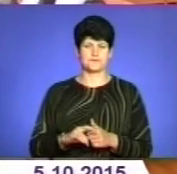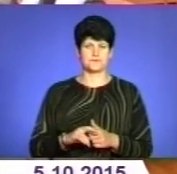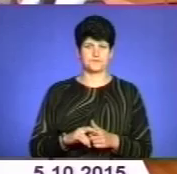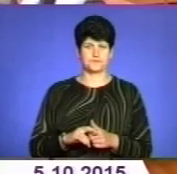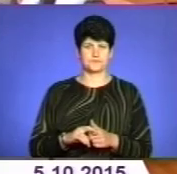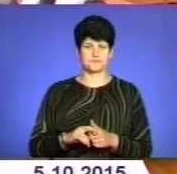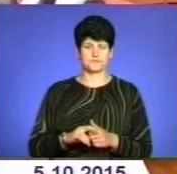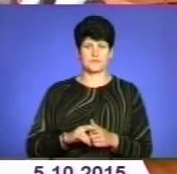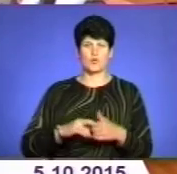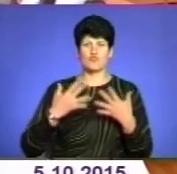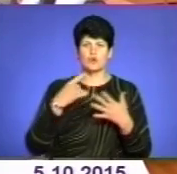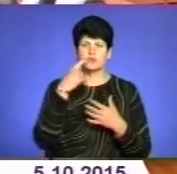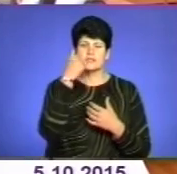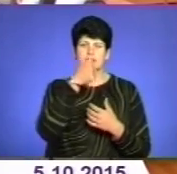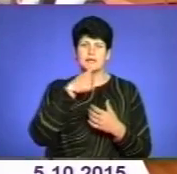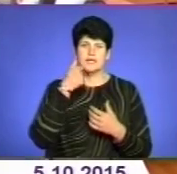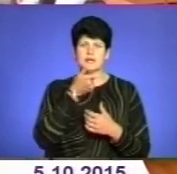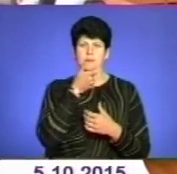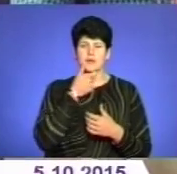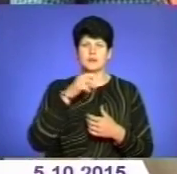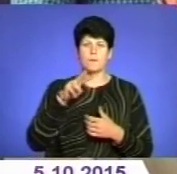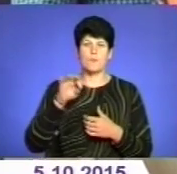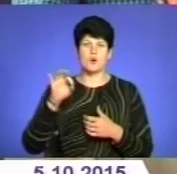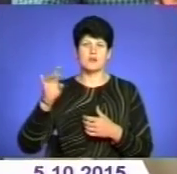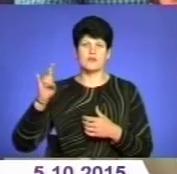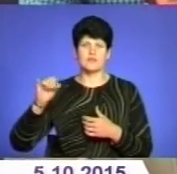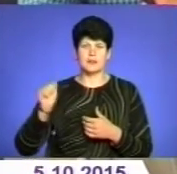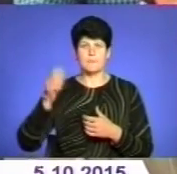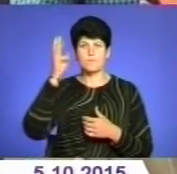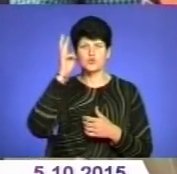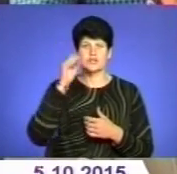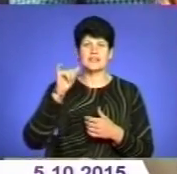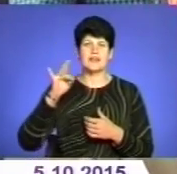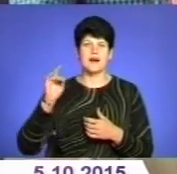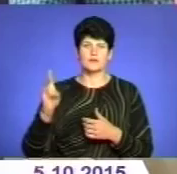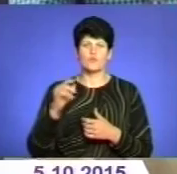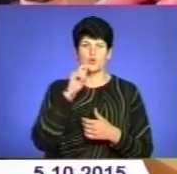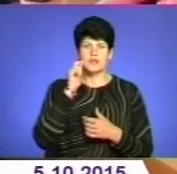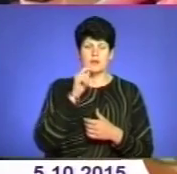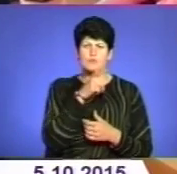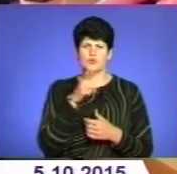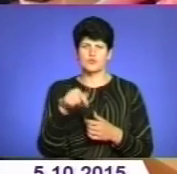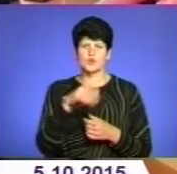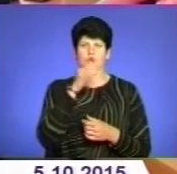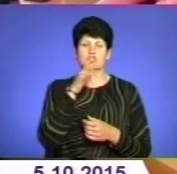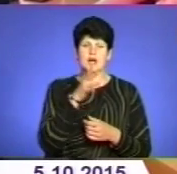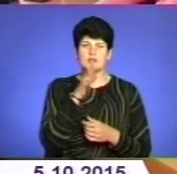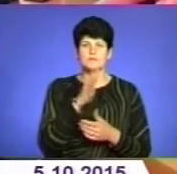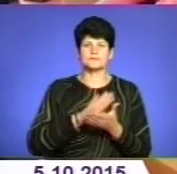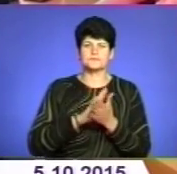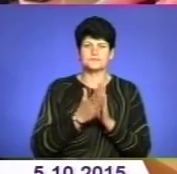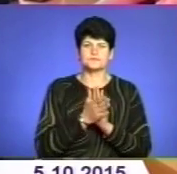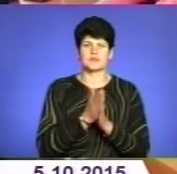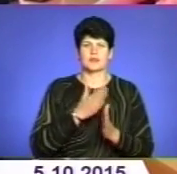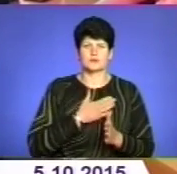Уже рік як пан Мохамад Бахешті Монфарет – посол Ірану в Україні. Протягом цього часу він налагоджує партнерські стосунки з